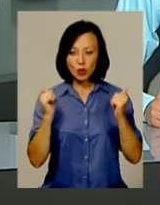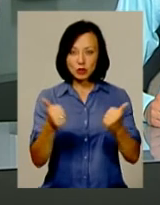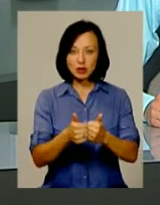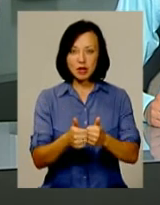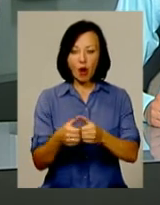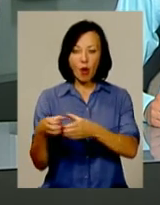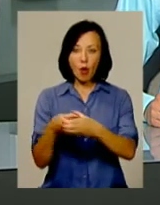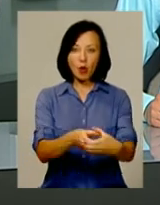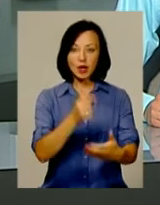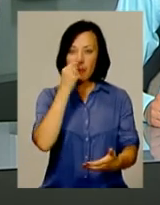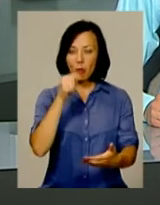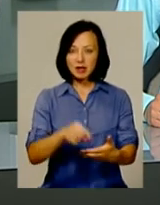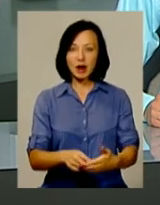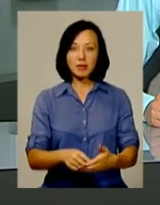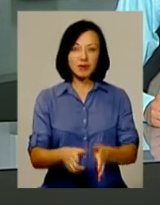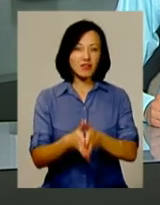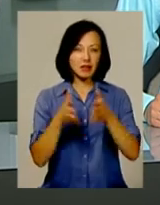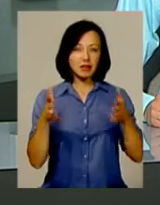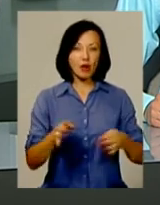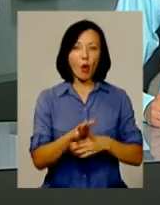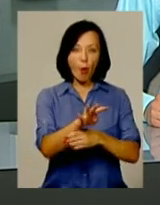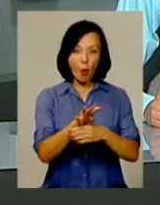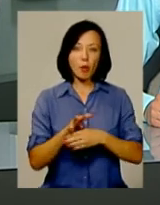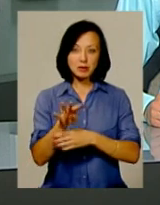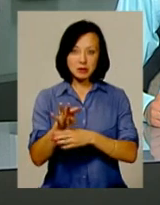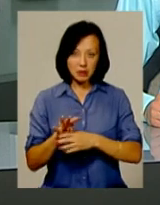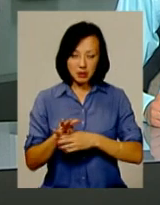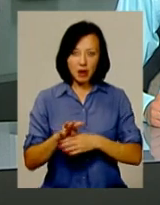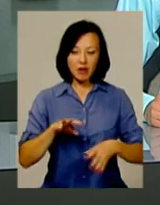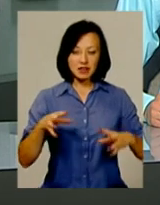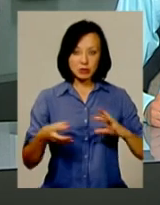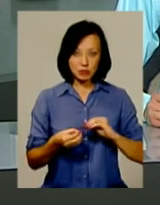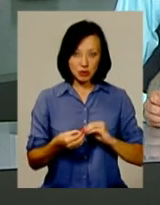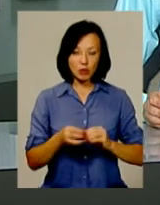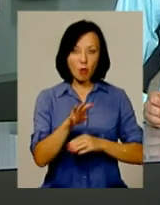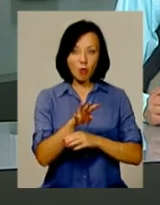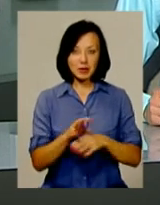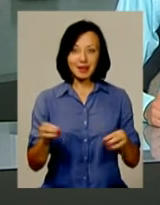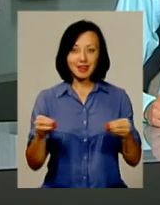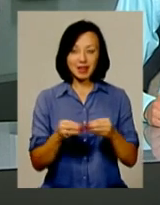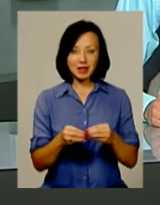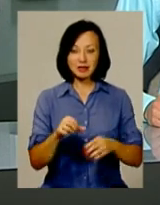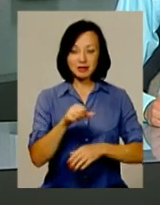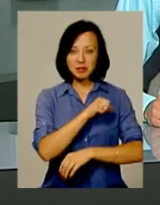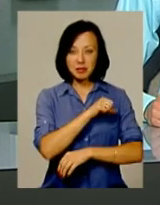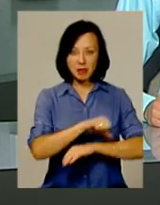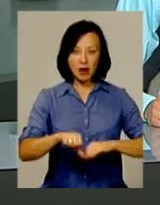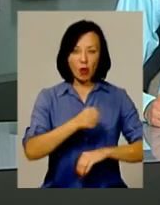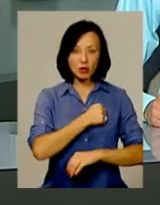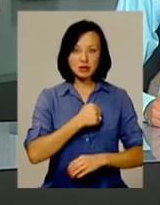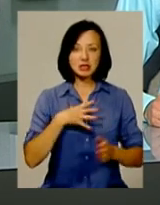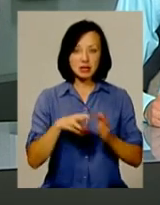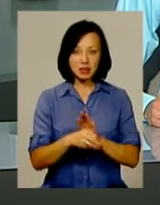колона потрапила під масовий артилерійський обстріл противника. Внаслідок обстрілу десятеро прикордонників загинуло,